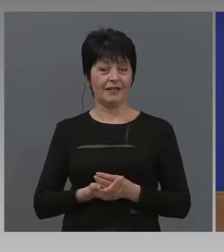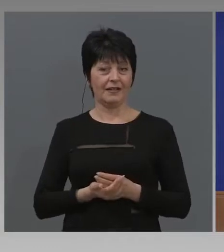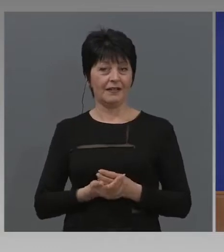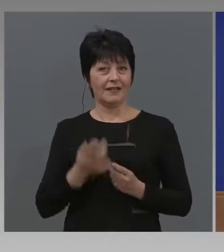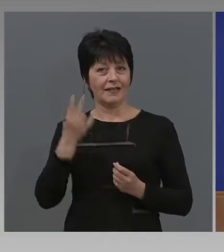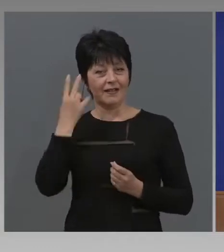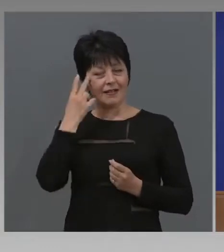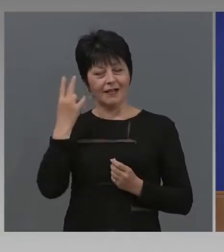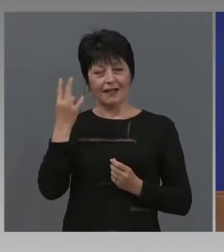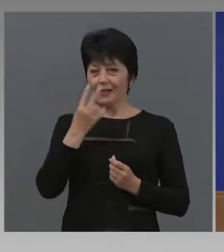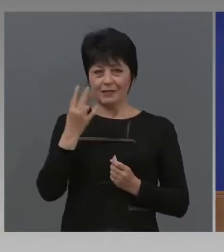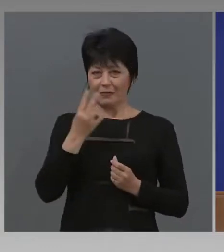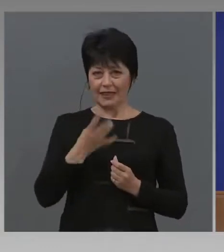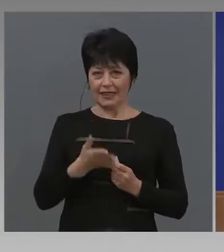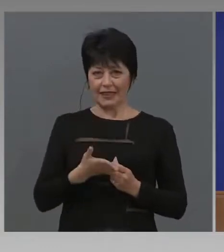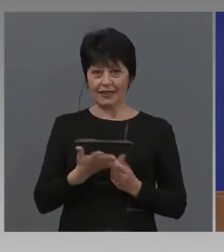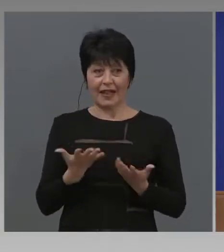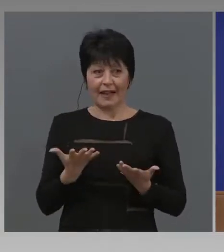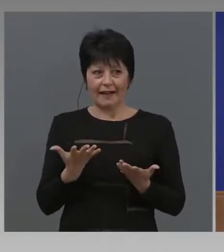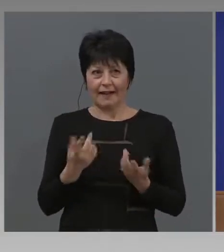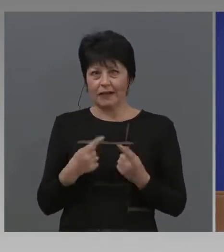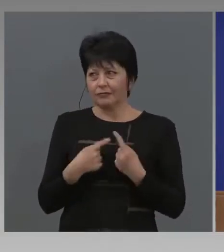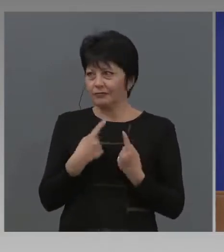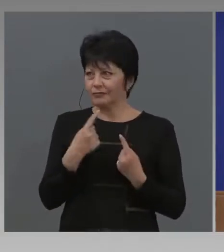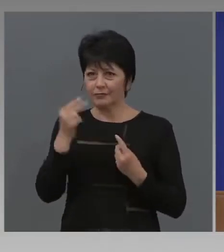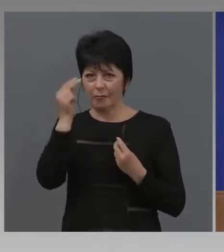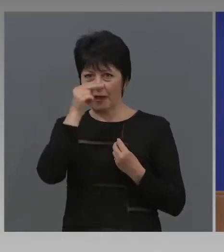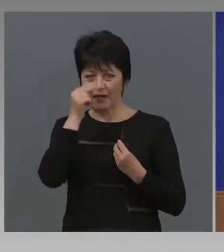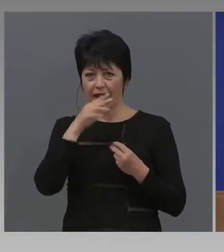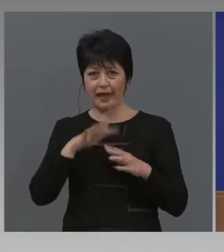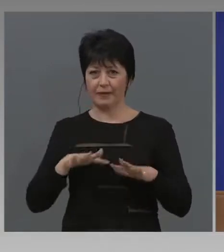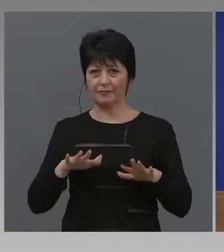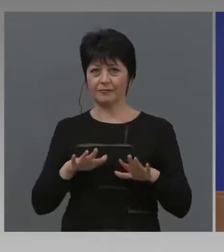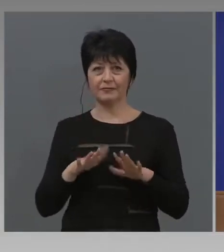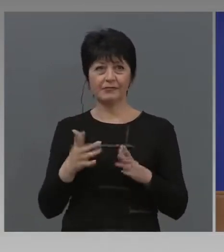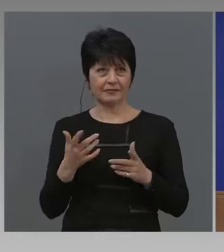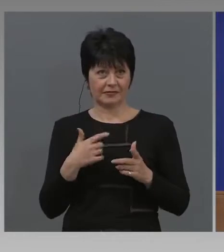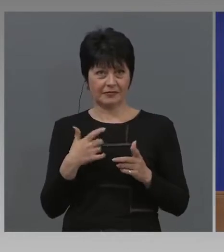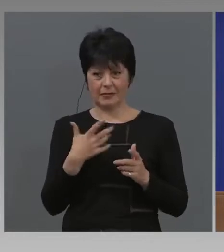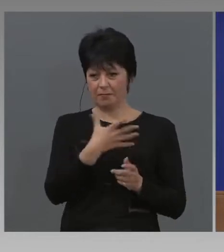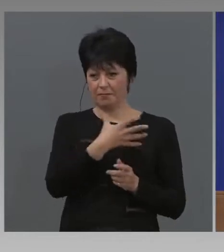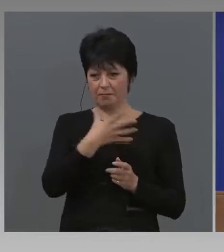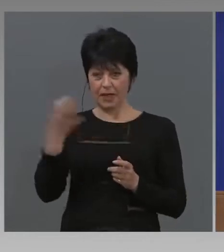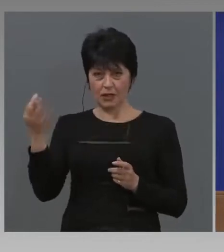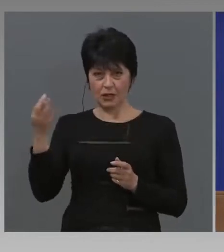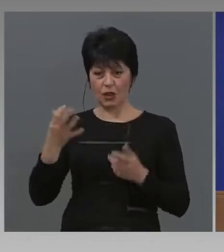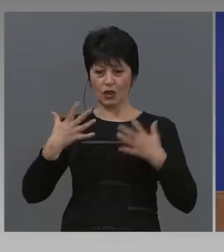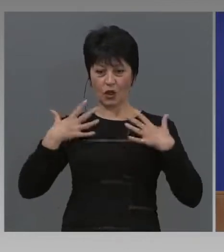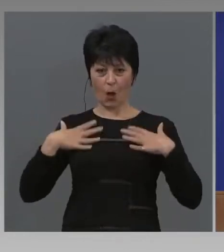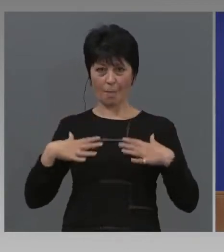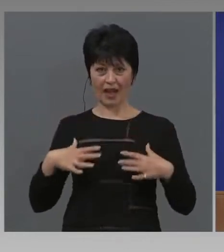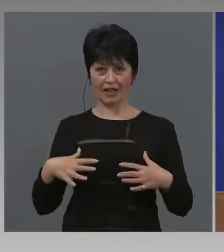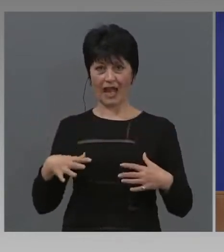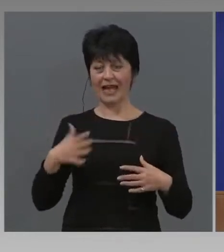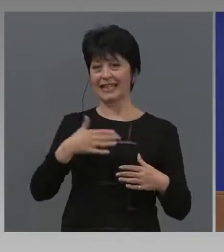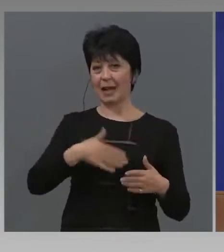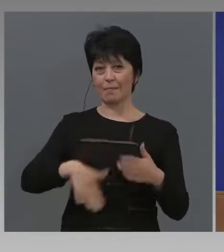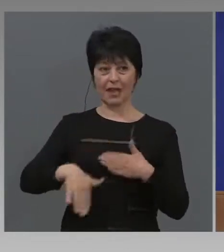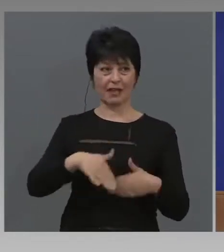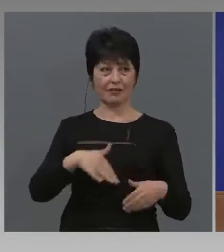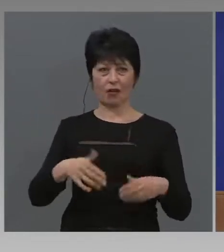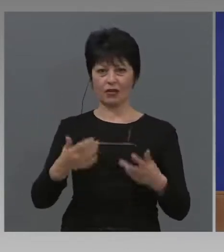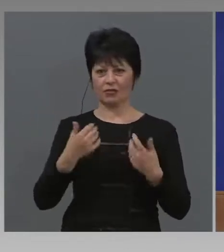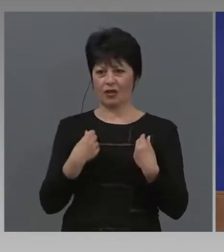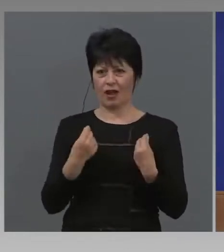Разбирате ли? Как ще реагират българите? Миния 500 облекла за Северна Македония, ще екта ми извадите